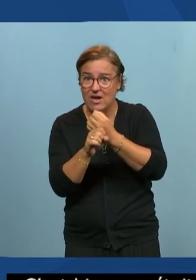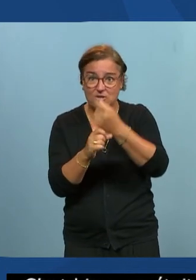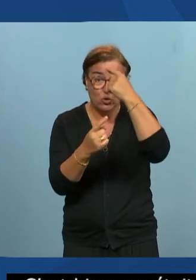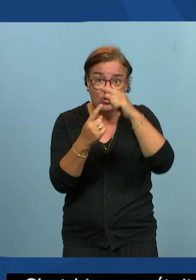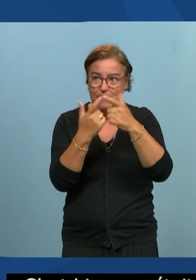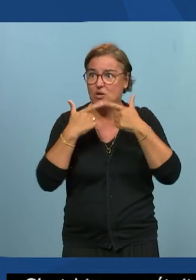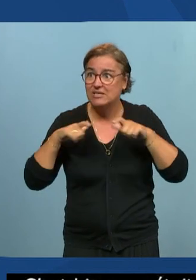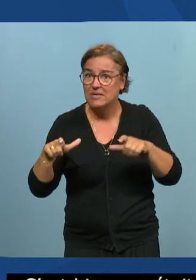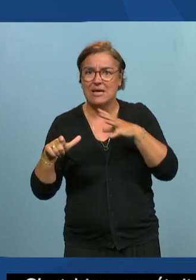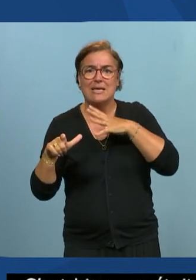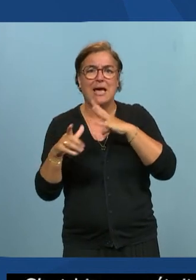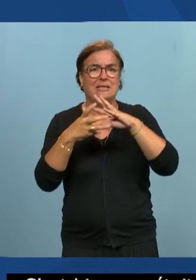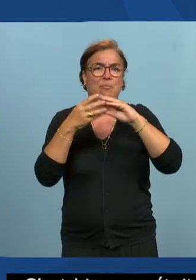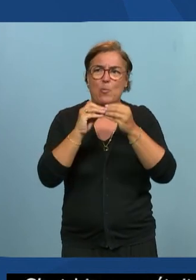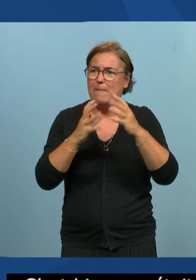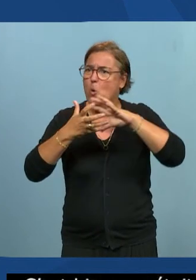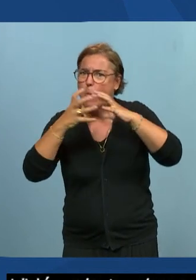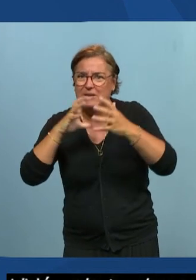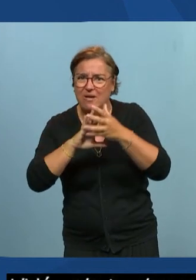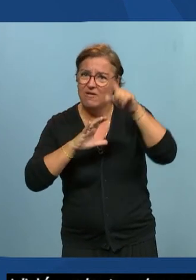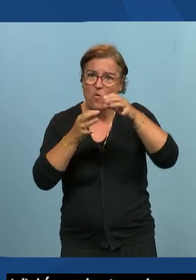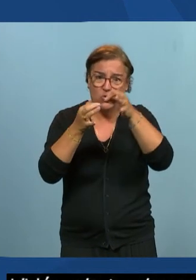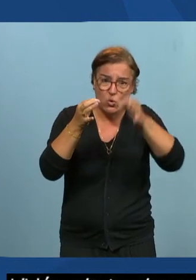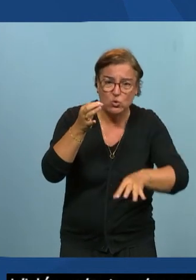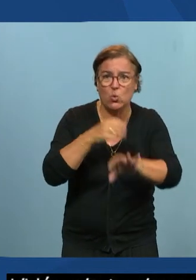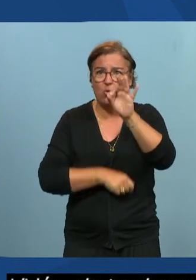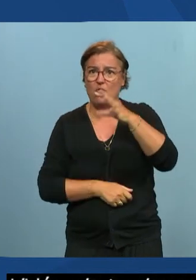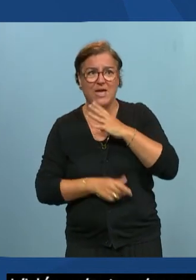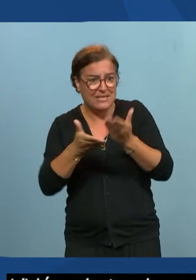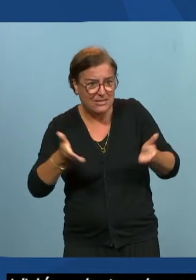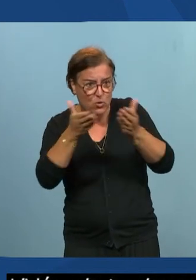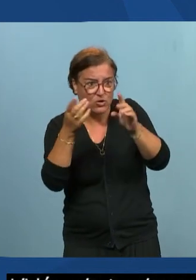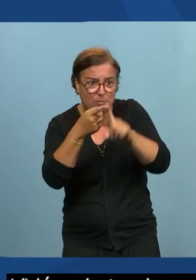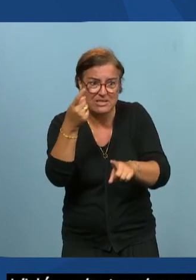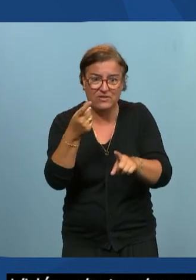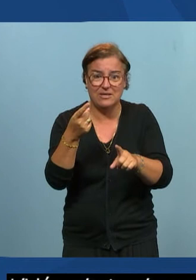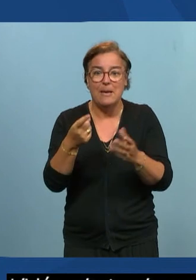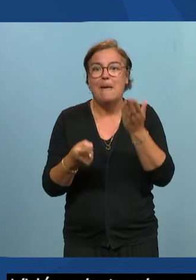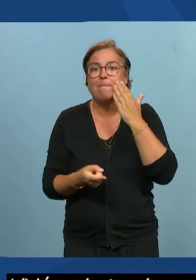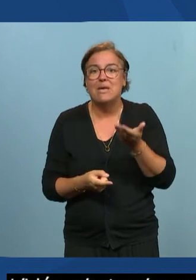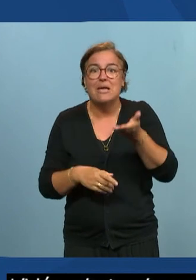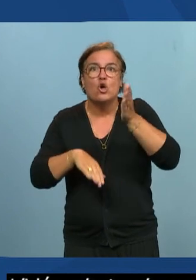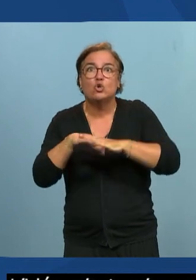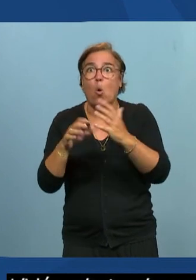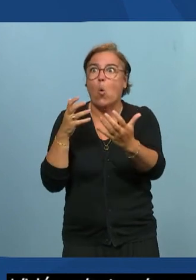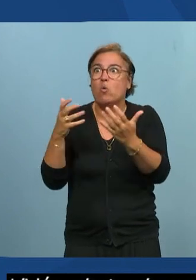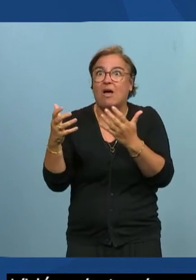tas de problèmes extrêmement complexes à résoudre des cas particuliers mais pas sur les contrastes ou sur